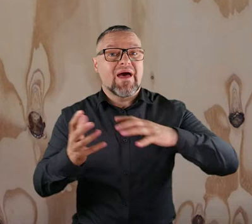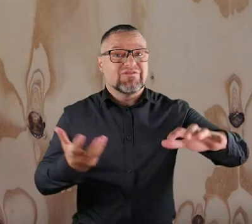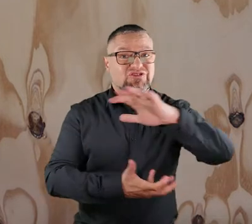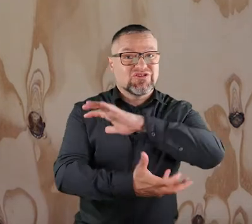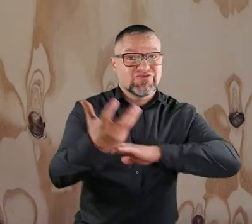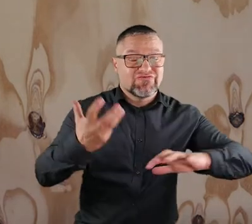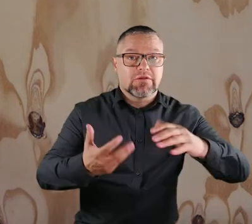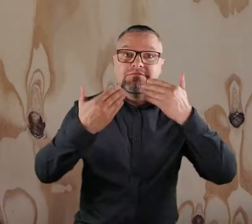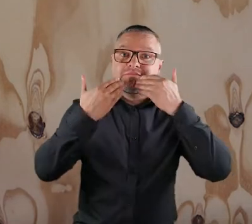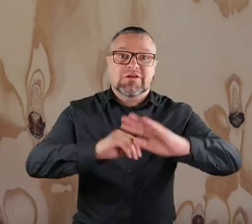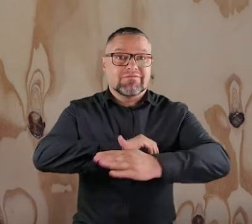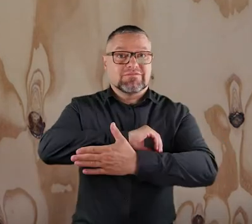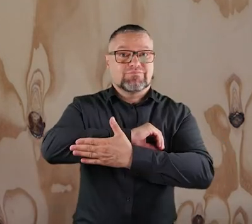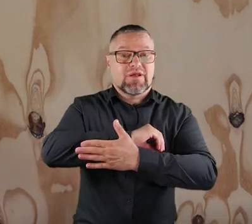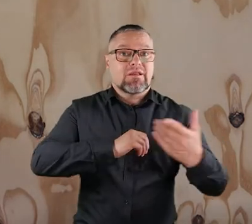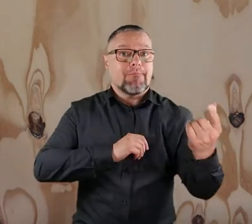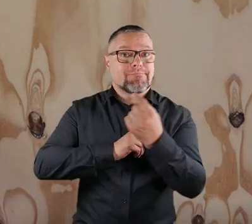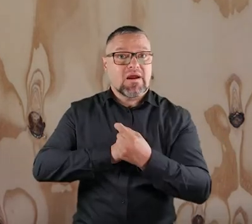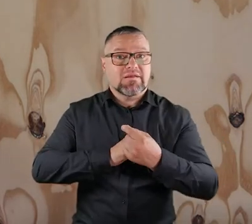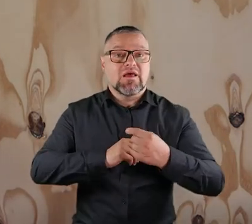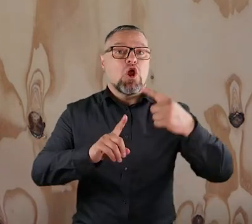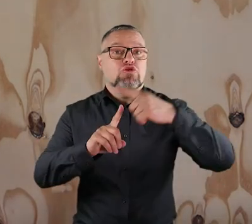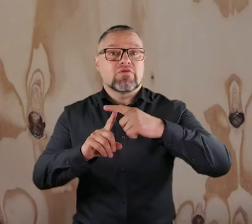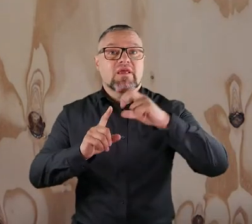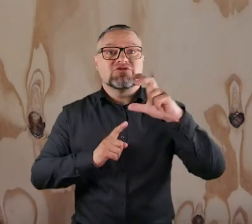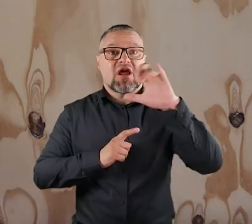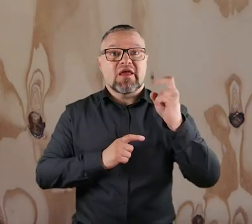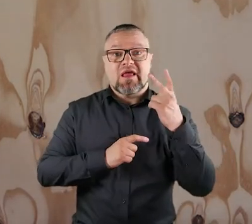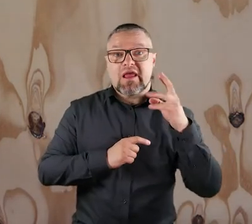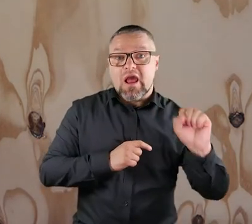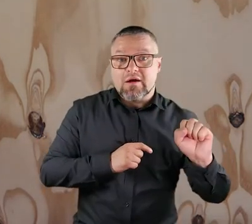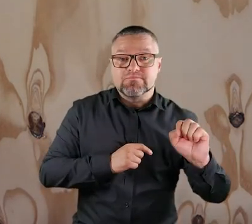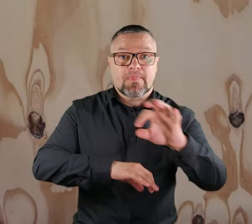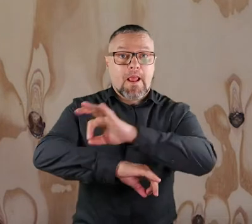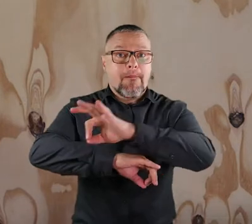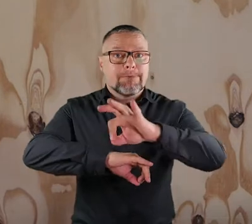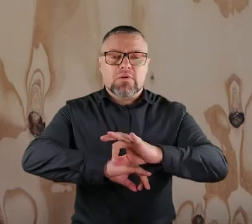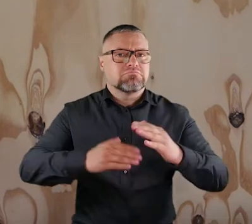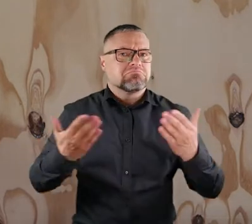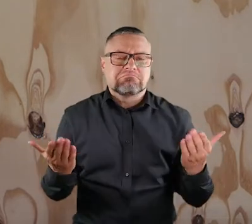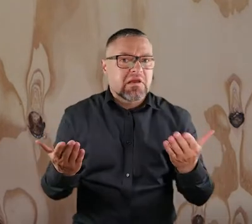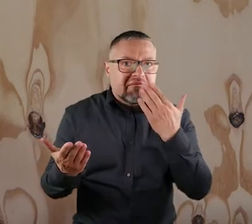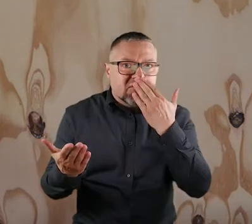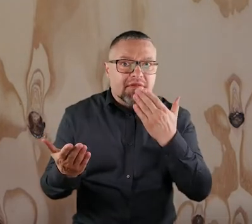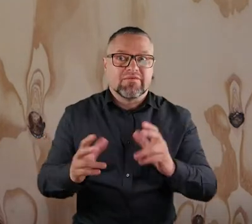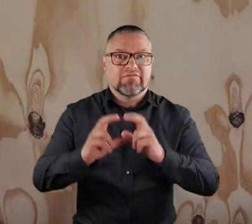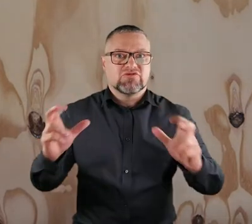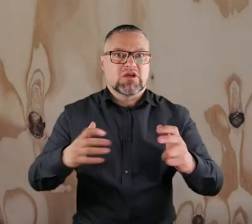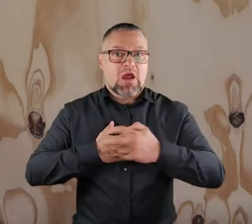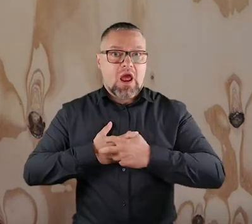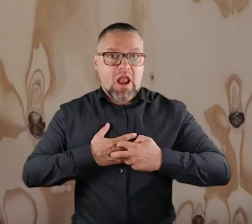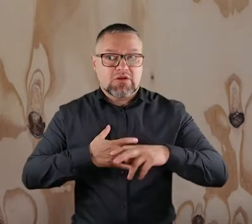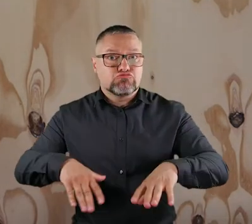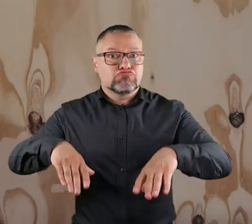świat, organizowany dzięki wsparciu naszego partnera, Toyoty Czajki. Projekt polega na tym, że dziecko jeszcze w trakcie